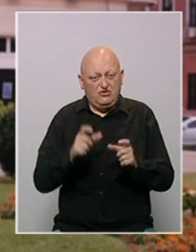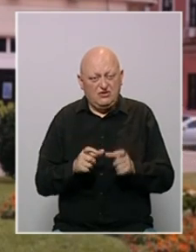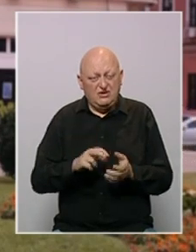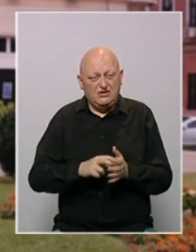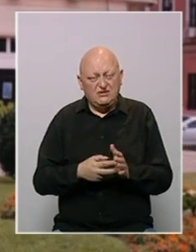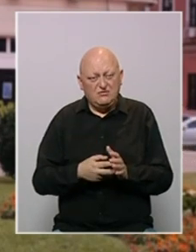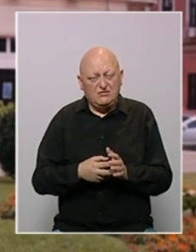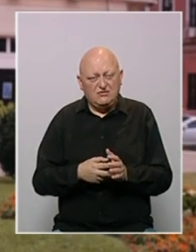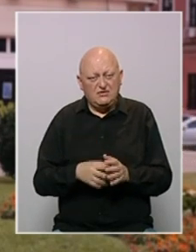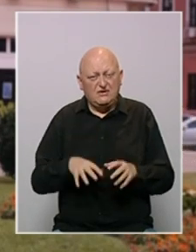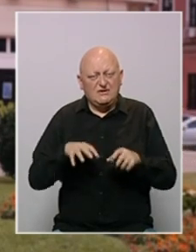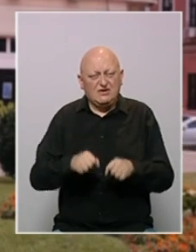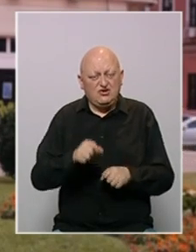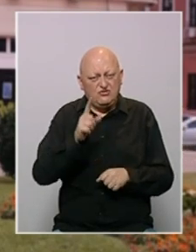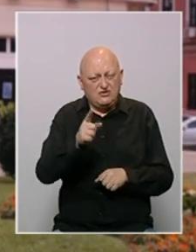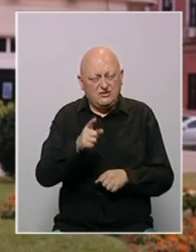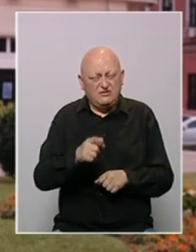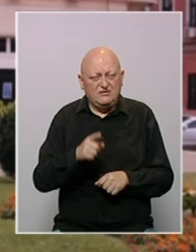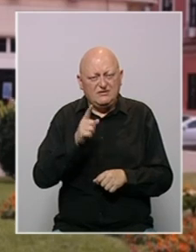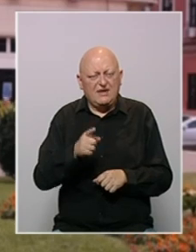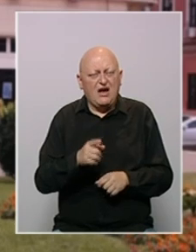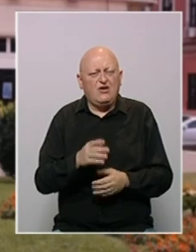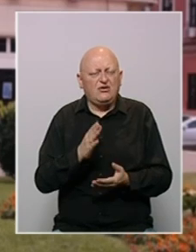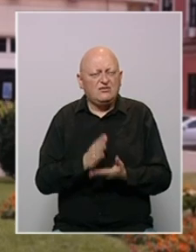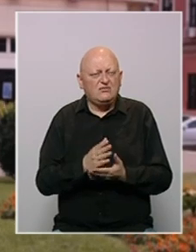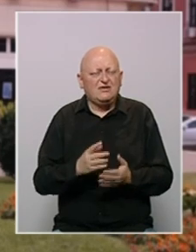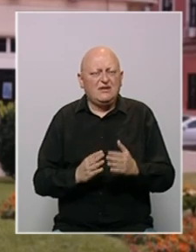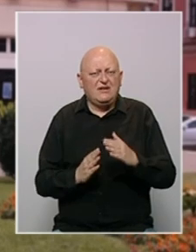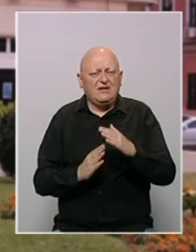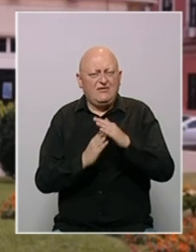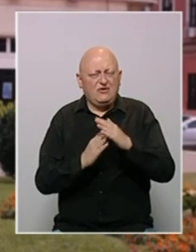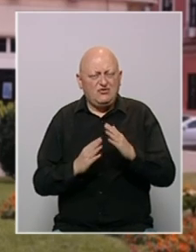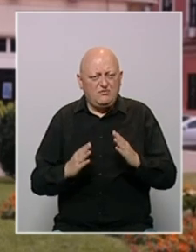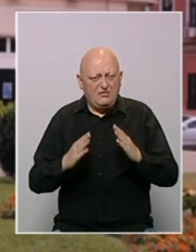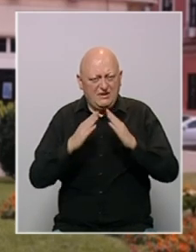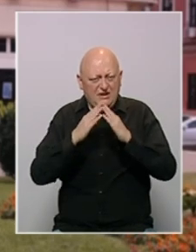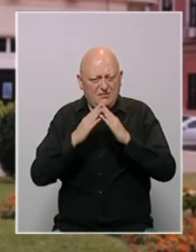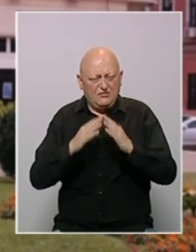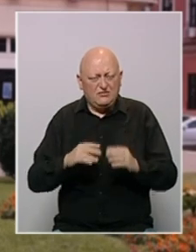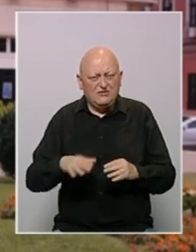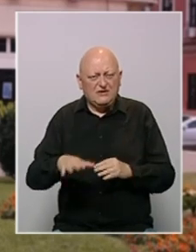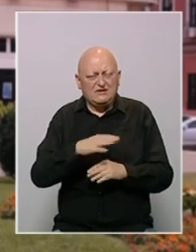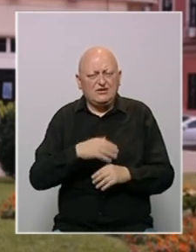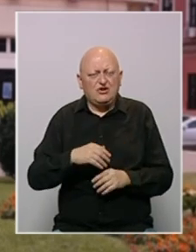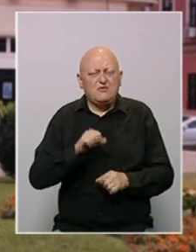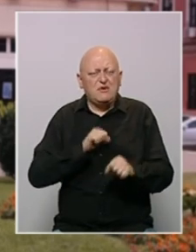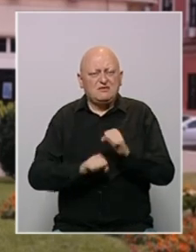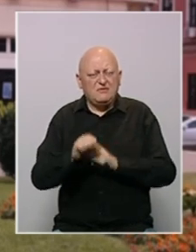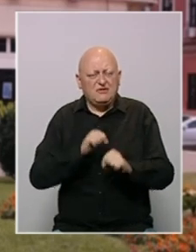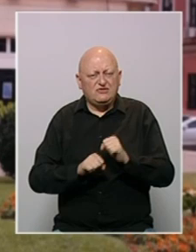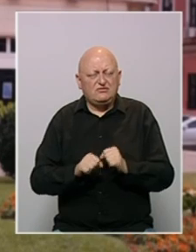politike zauzmu za njim. I tako nam je na vrhu te piramide u sektoru bezbjednosti,